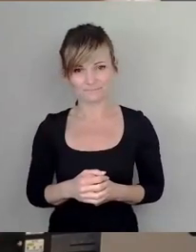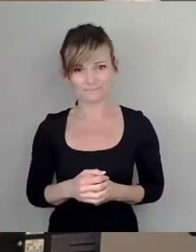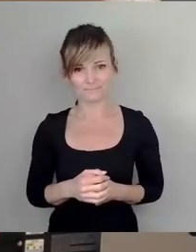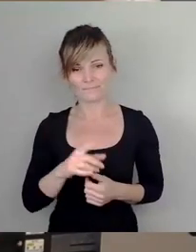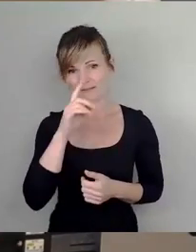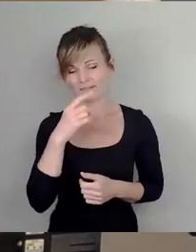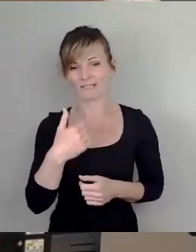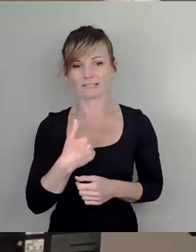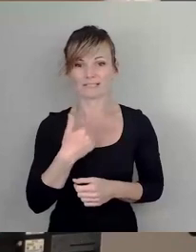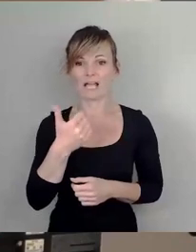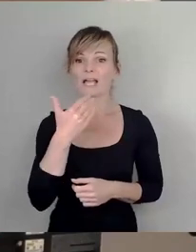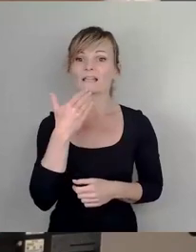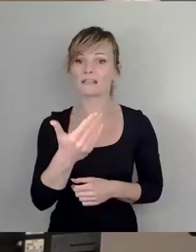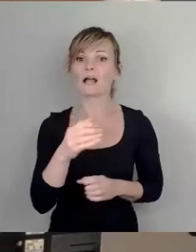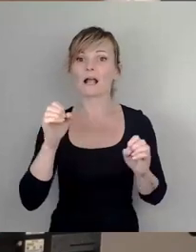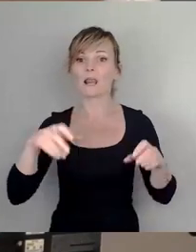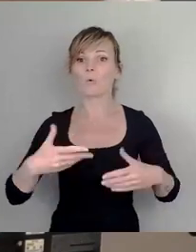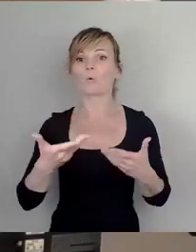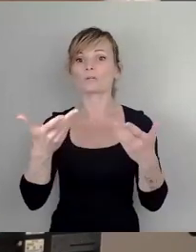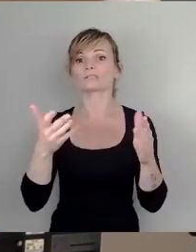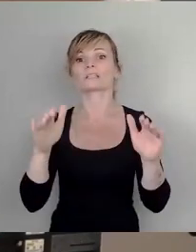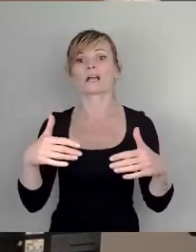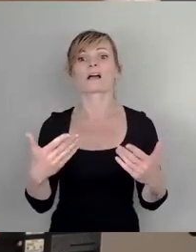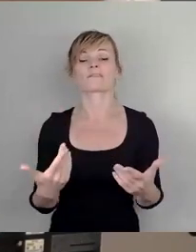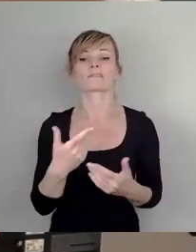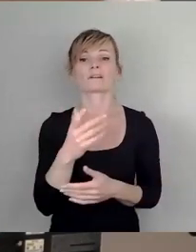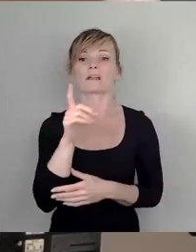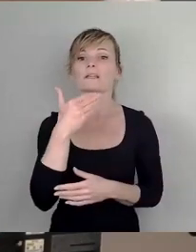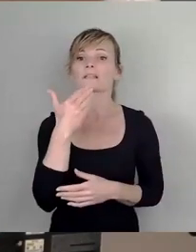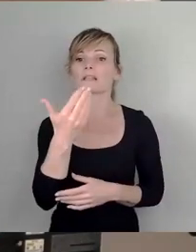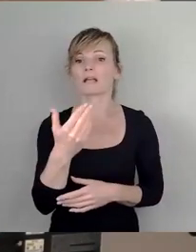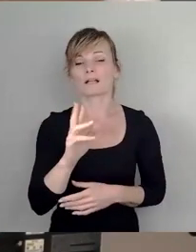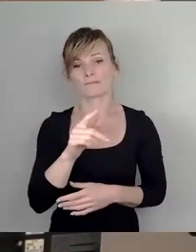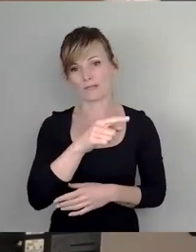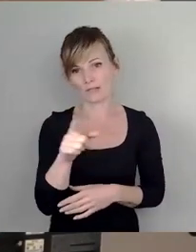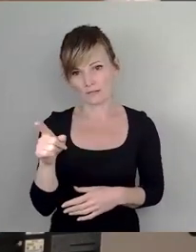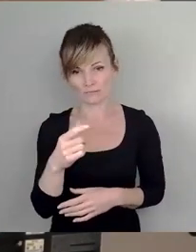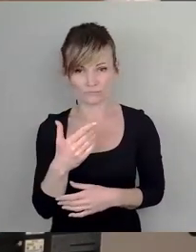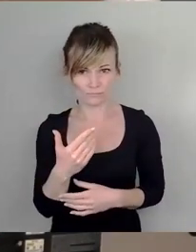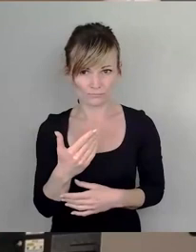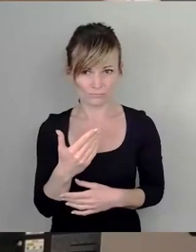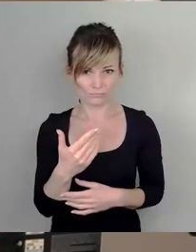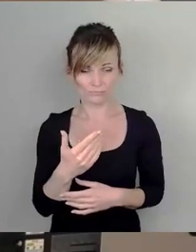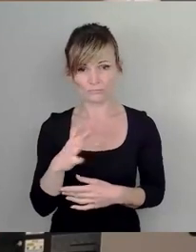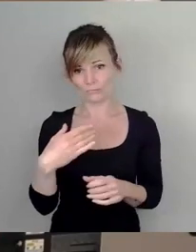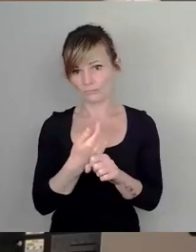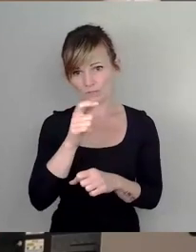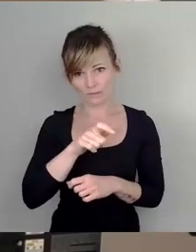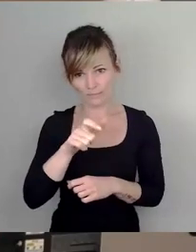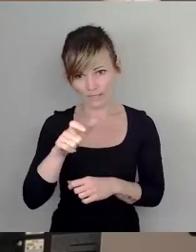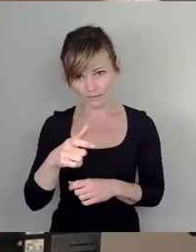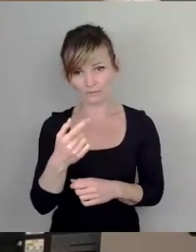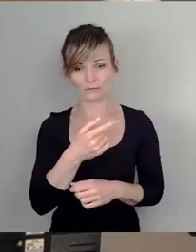Dank loswerden darf, dann ist es ein Dank an Mitarbeiterinnen und Mitarbeiter